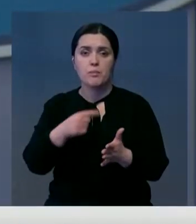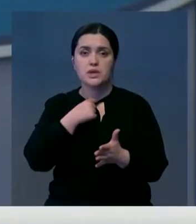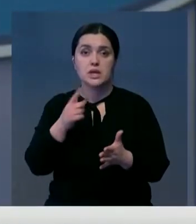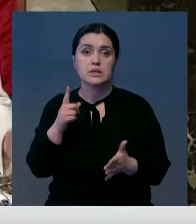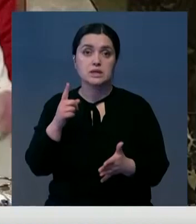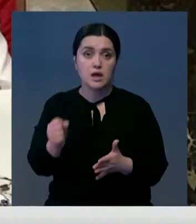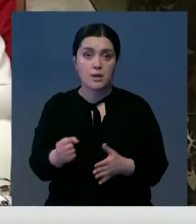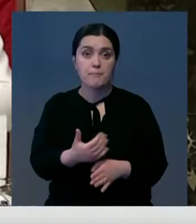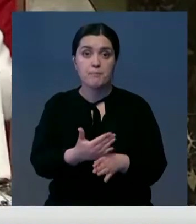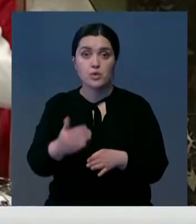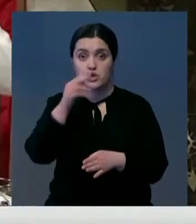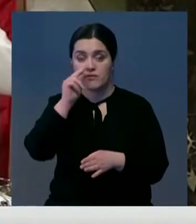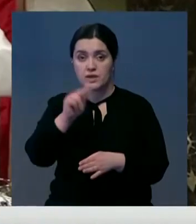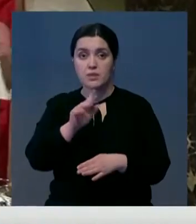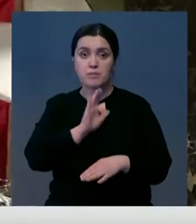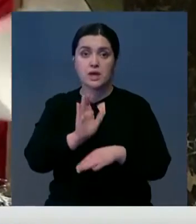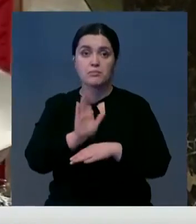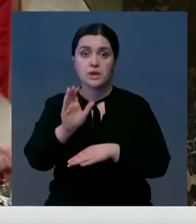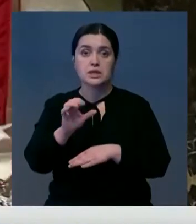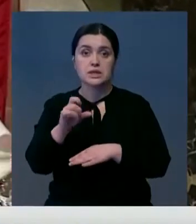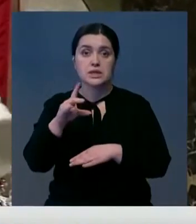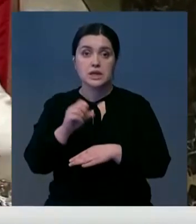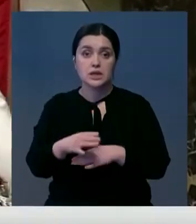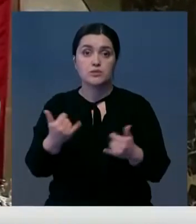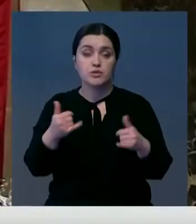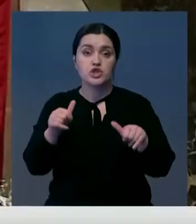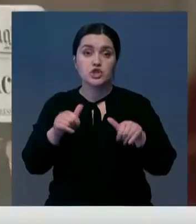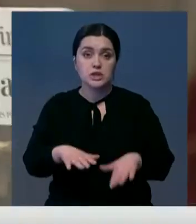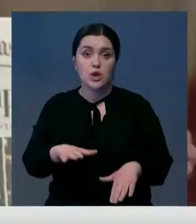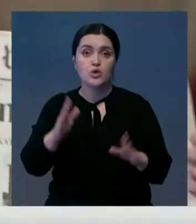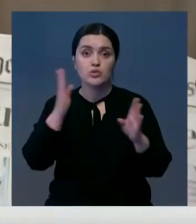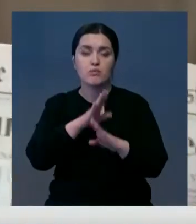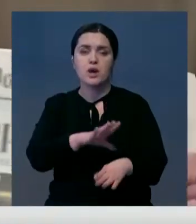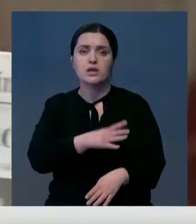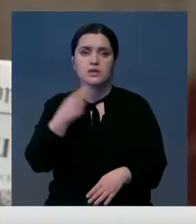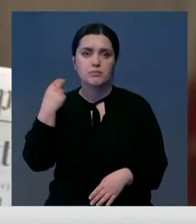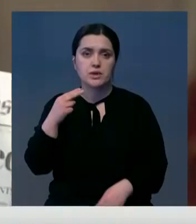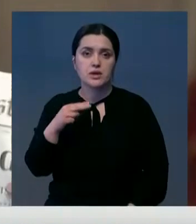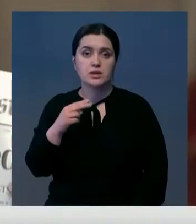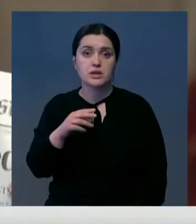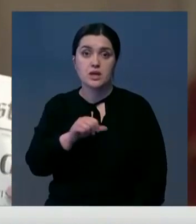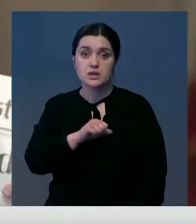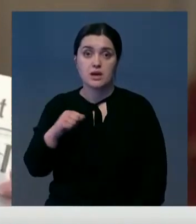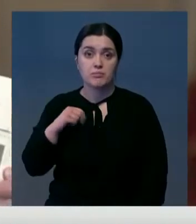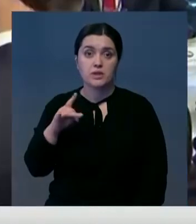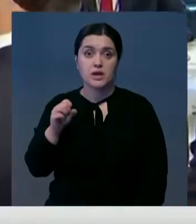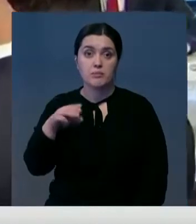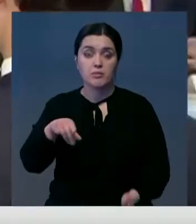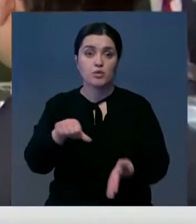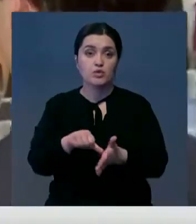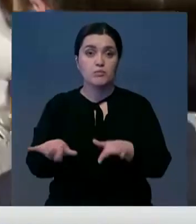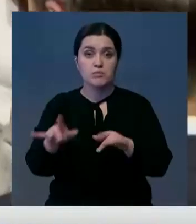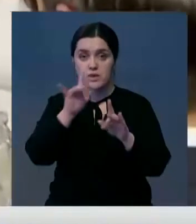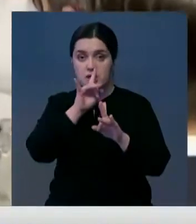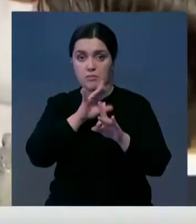членов проголосовали за. Позже обвинение было отправлено в Сенат, где теперь решится судьба экс-президента. Сам Трамп участвовать в